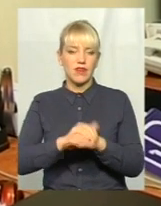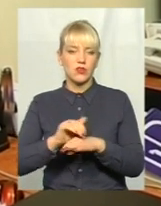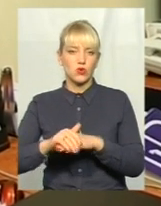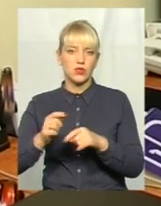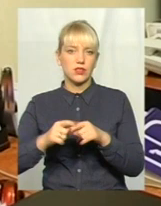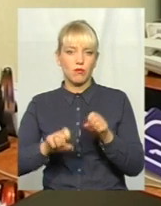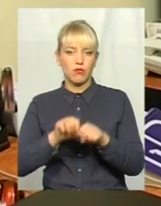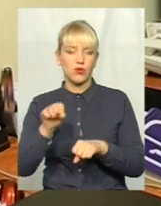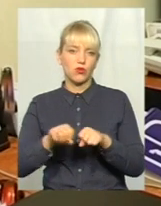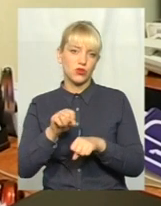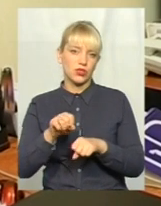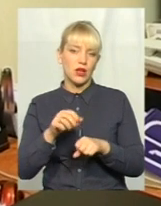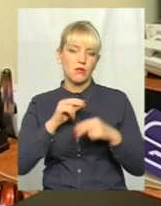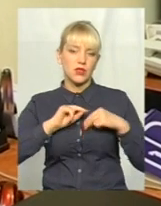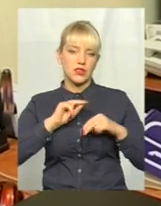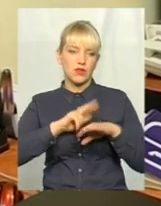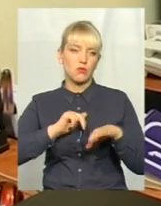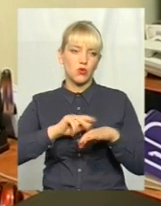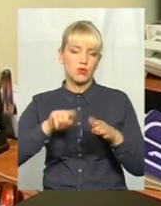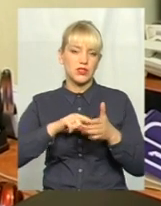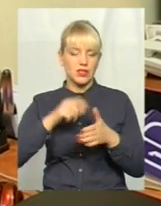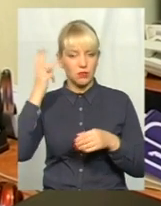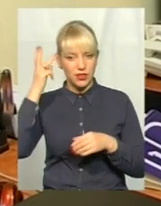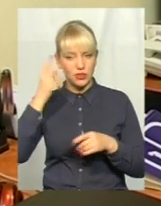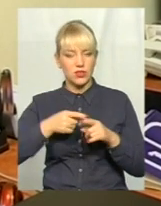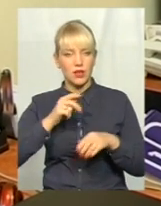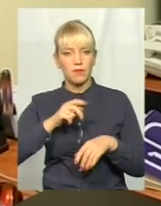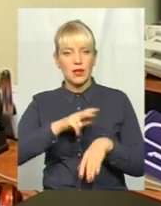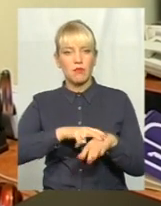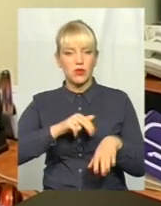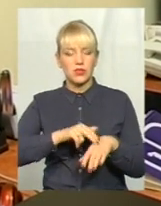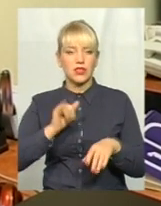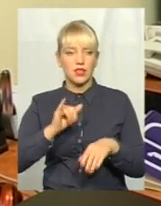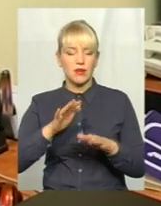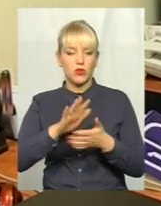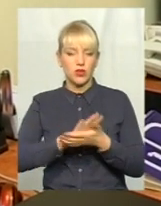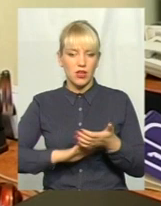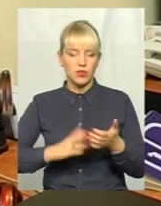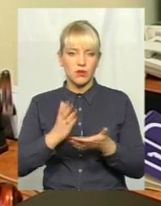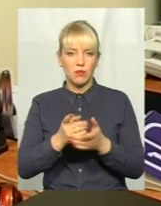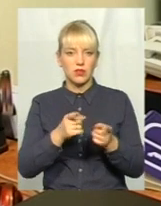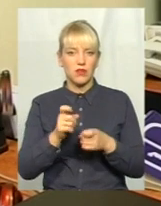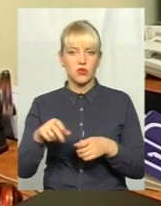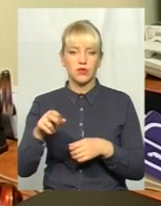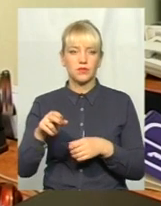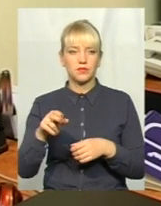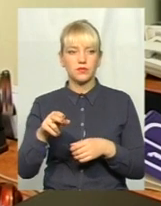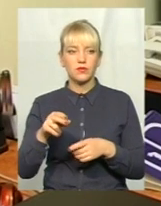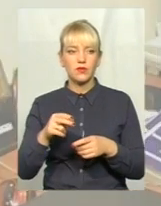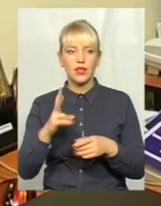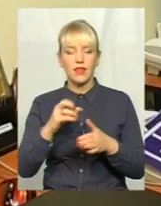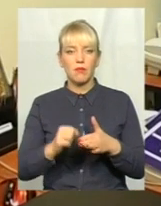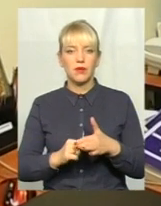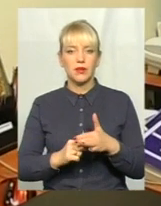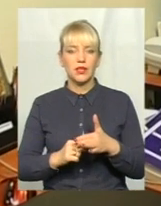ці порушення працівники поліції, зокрема, в місті Хмельницького це патрульна поліція, і в подальшому вже йде притягнення на підставі цього ж самого кодусу про адмін правопорушення.